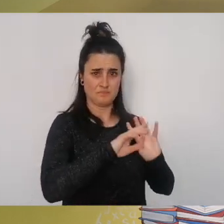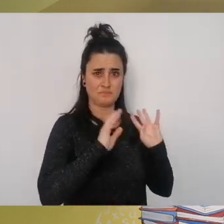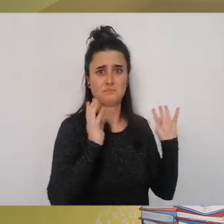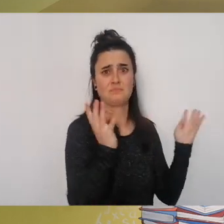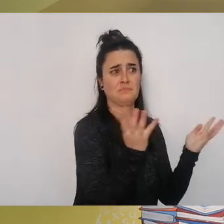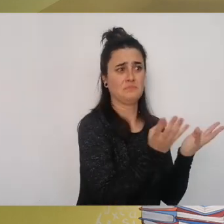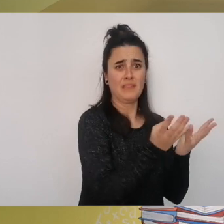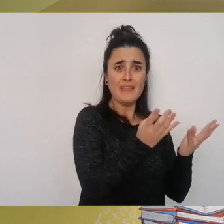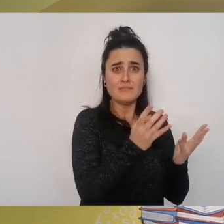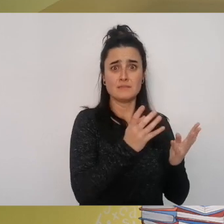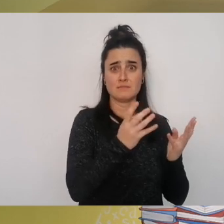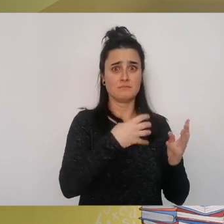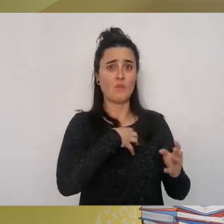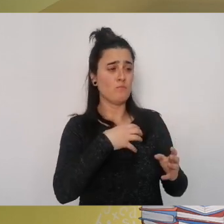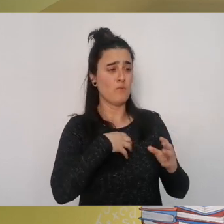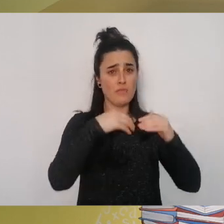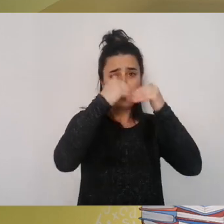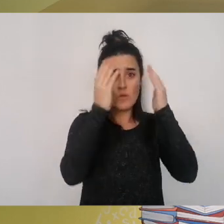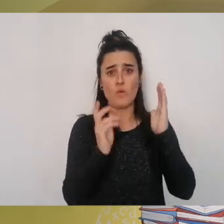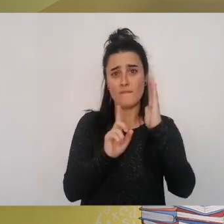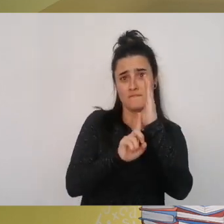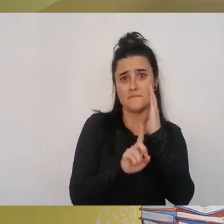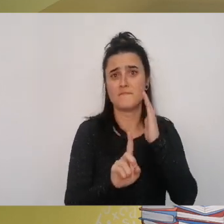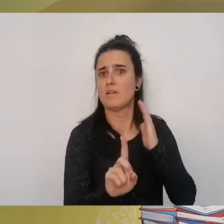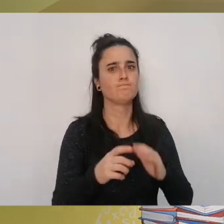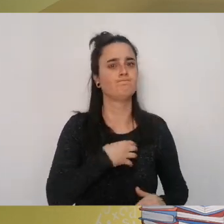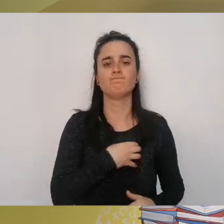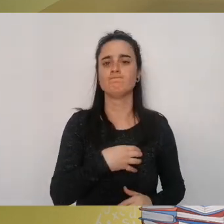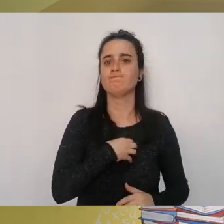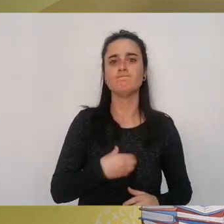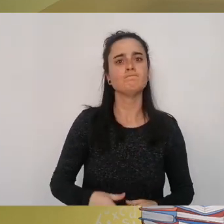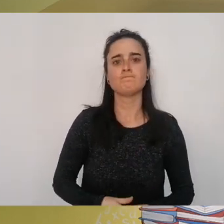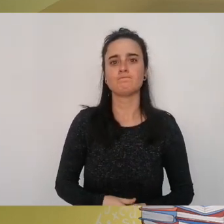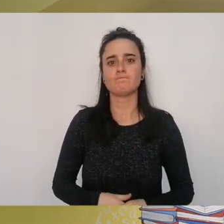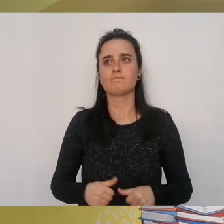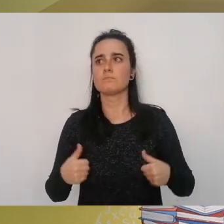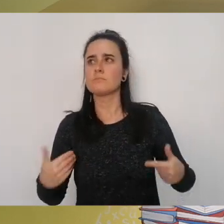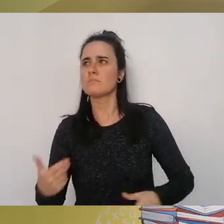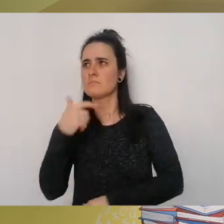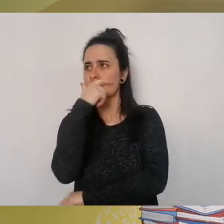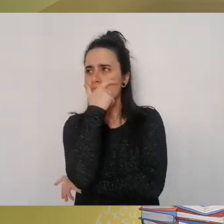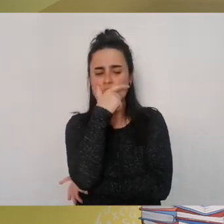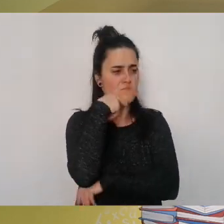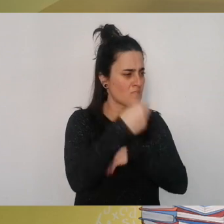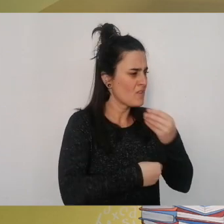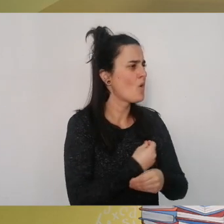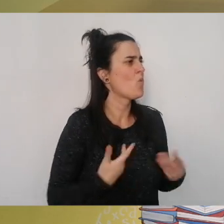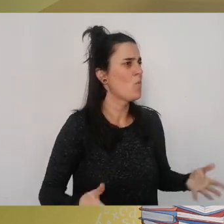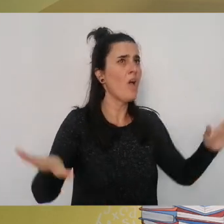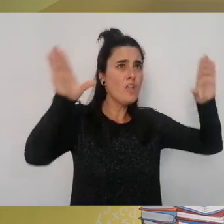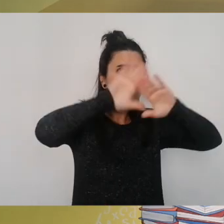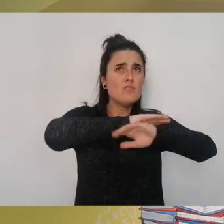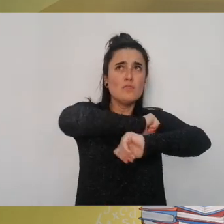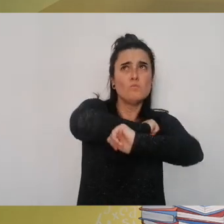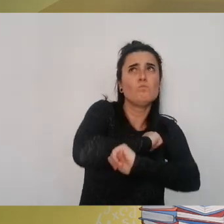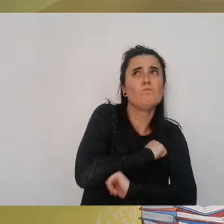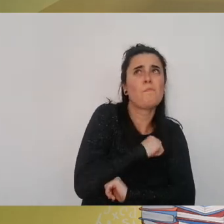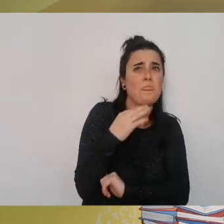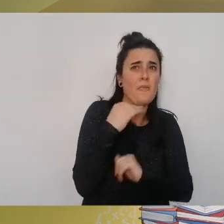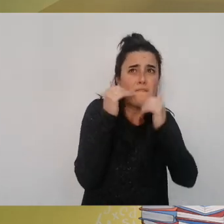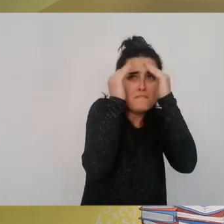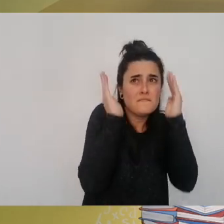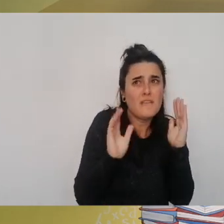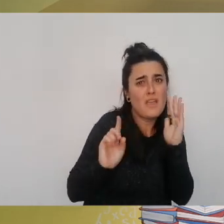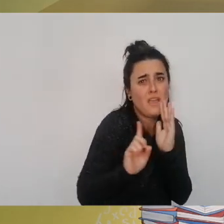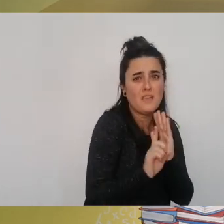kubazulora gerturatzera usartu eta zerregindezak kubazulora gauk guztianen geldi geldi pasa